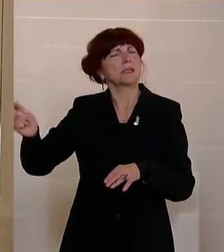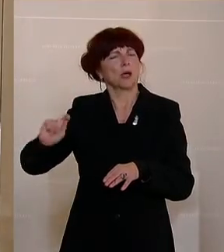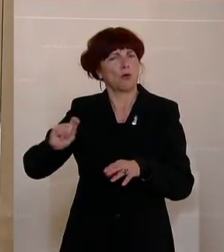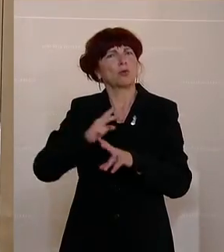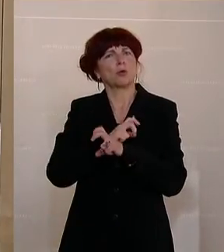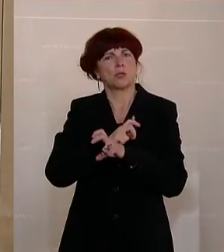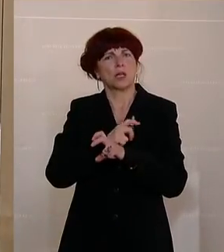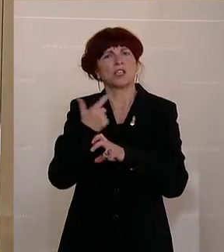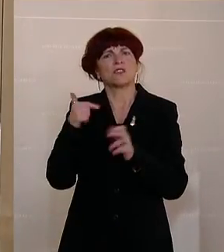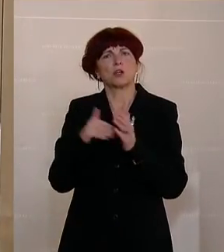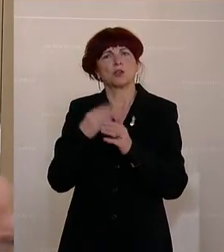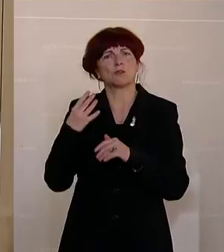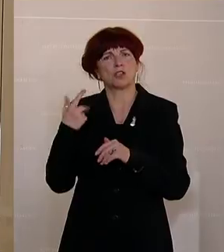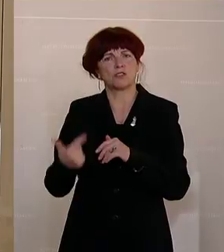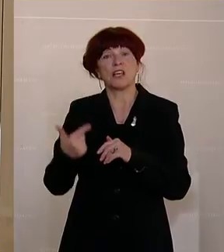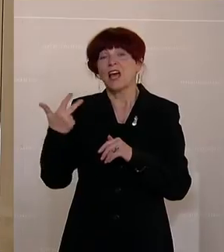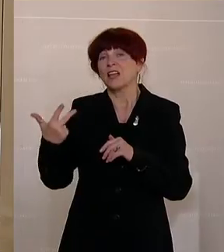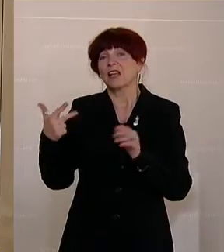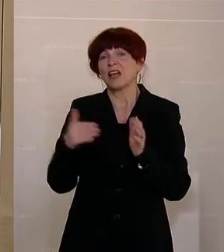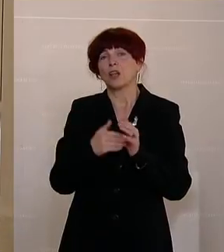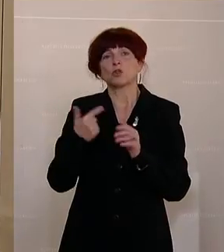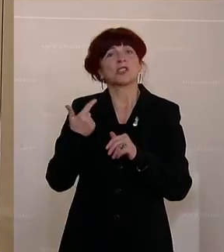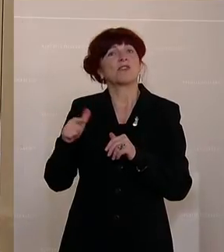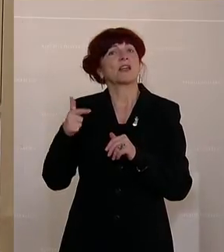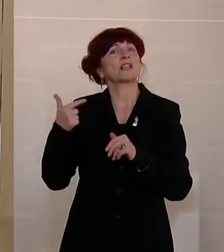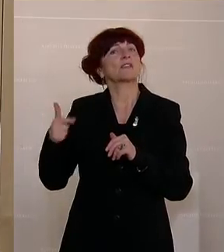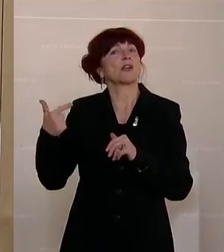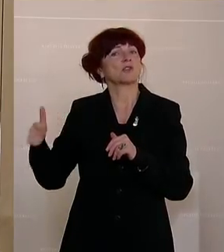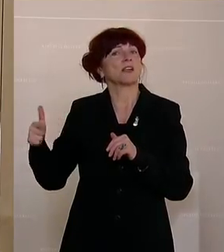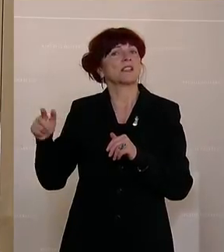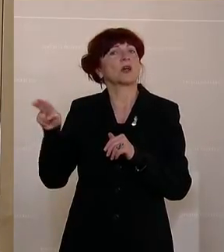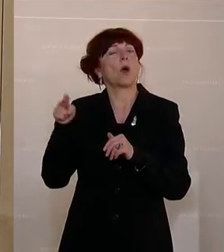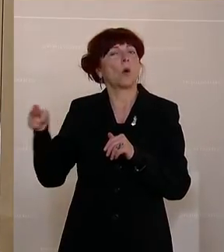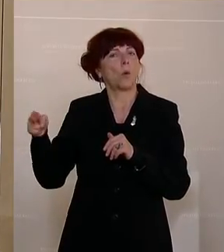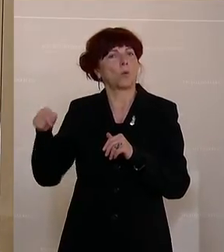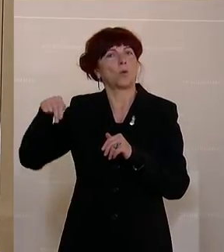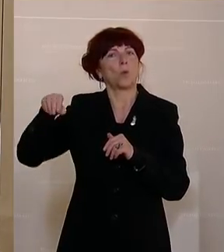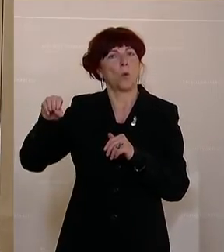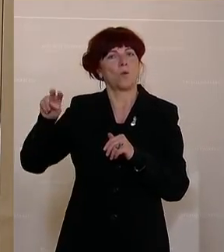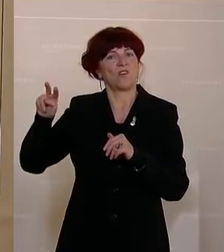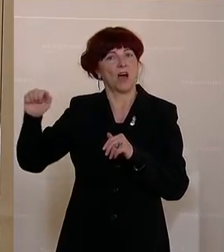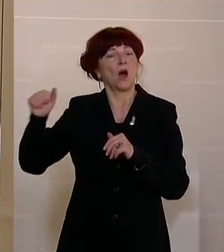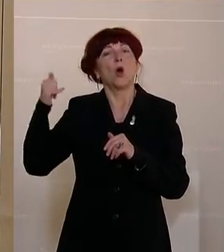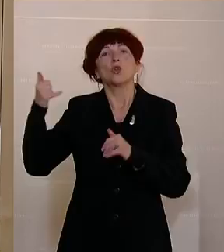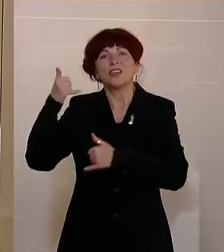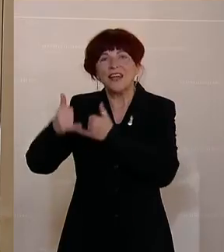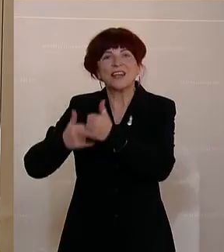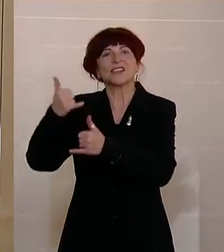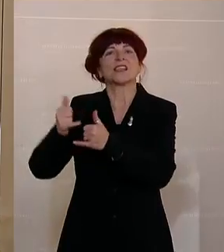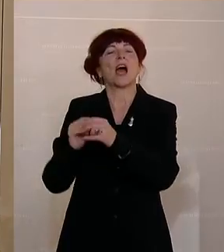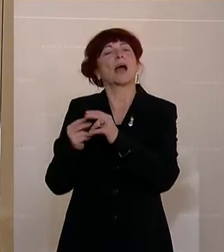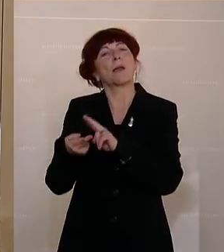2024 3.322 Euro NOVA und dann muss ich jedes Jahr knapp über 1.000 Euro motorbezogene